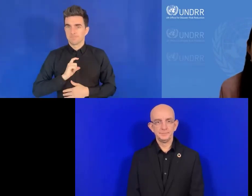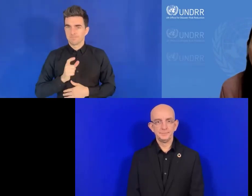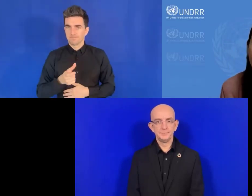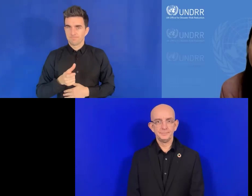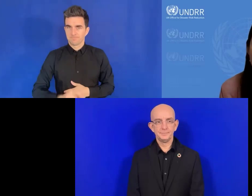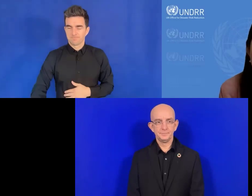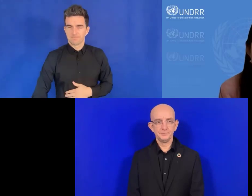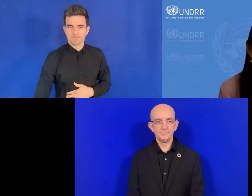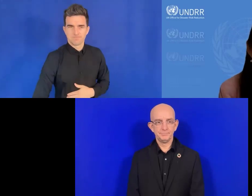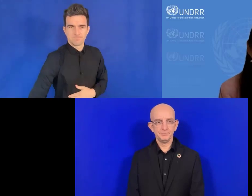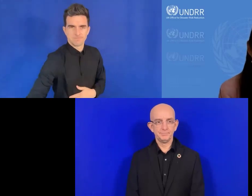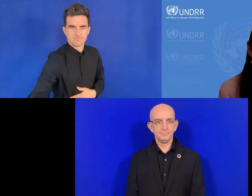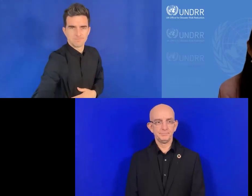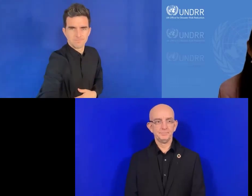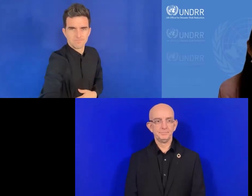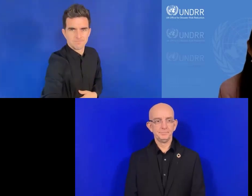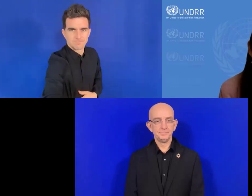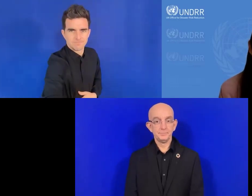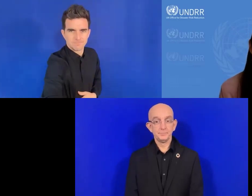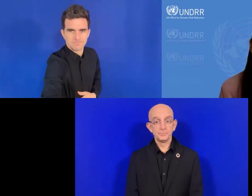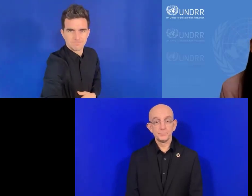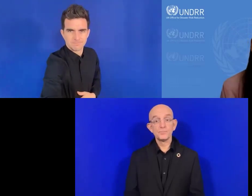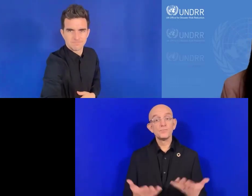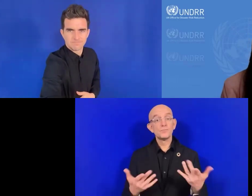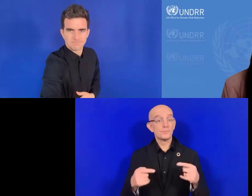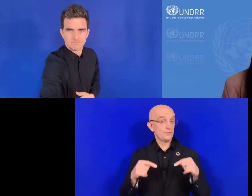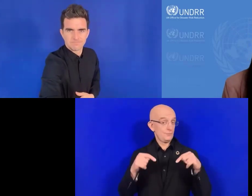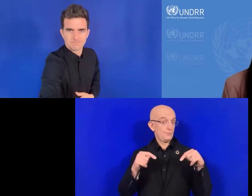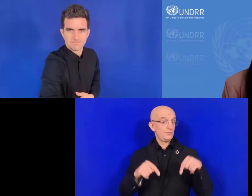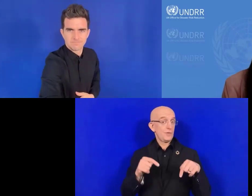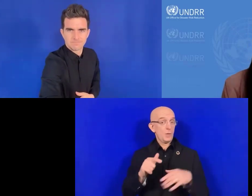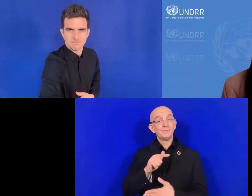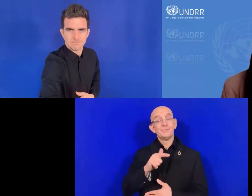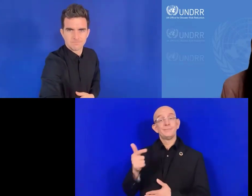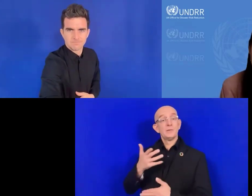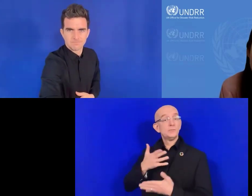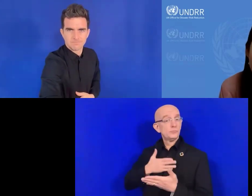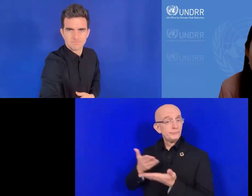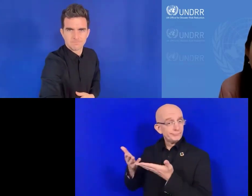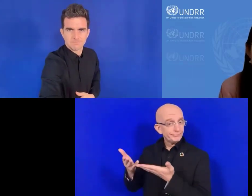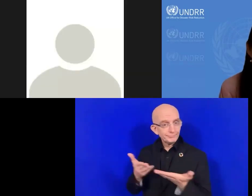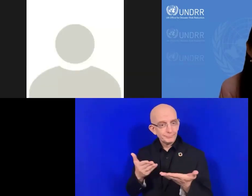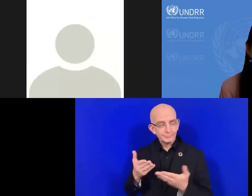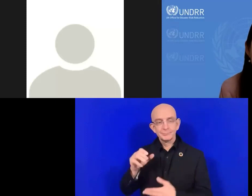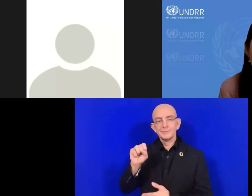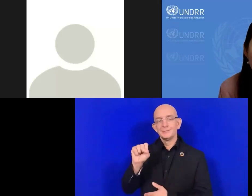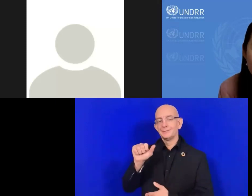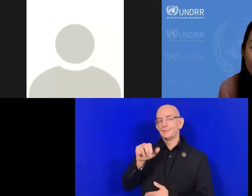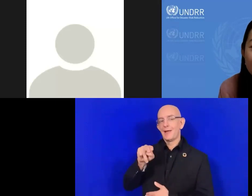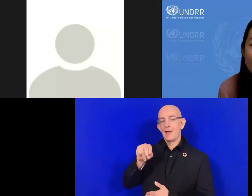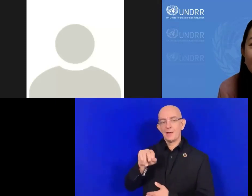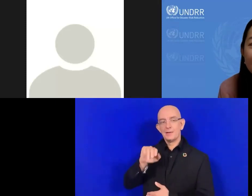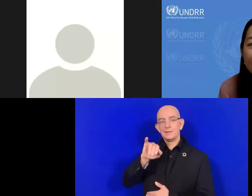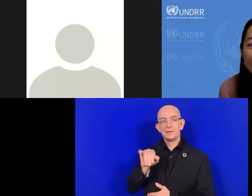l'UNDR et va parler de l'inclusion des personnes handicapées.